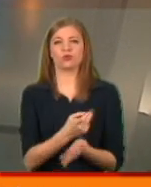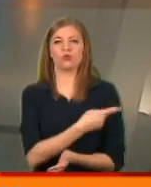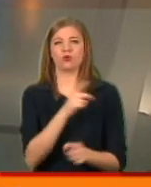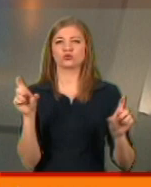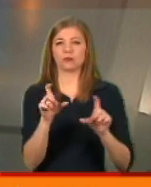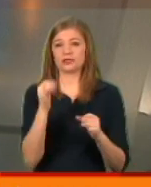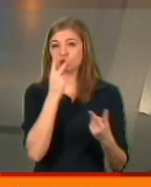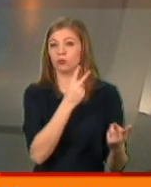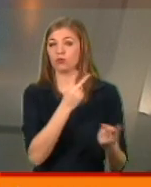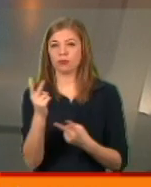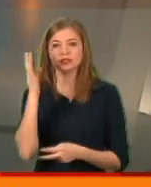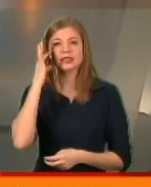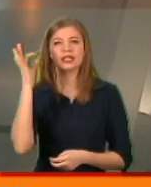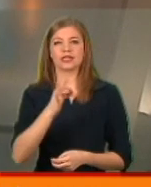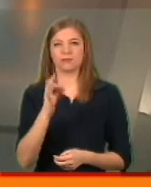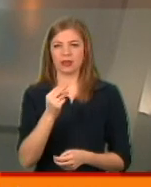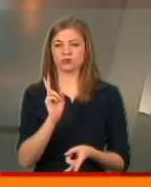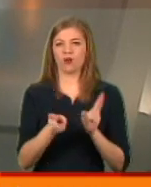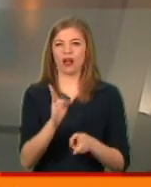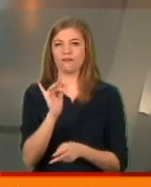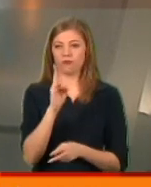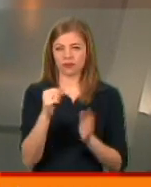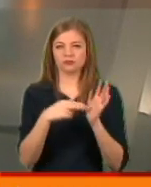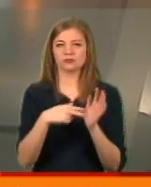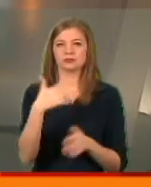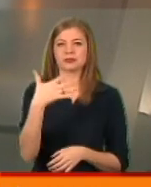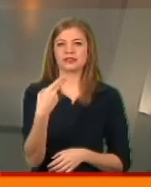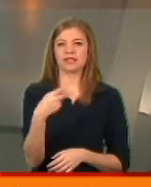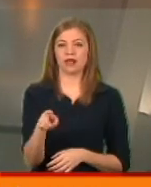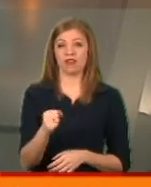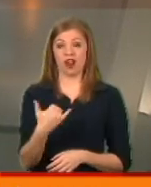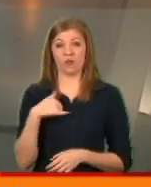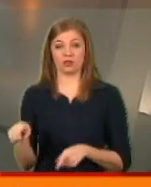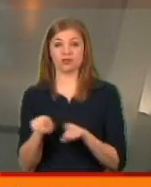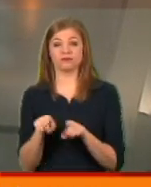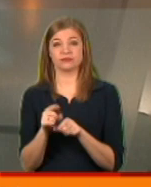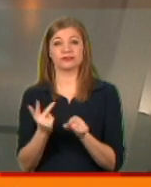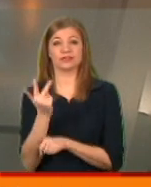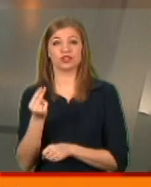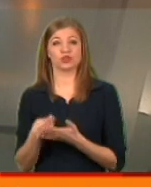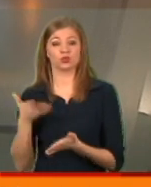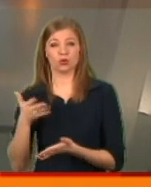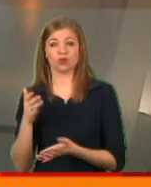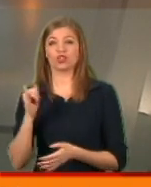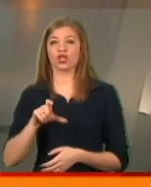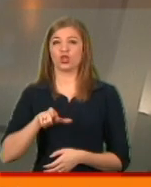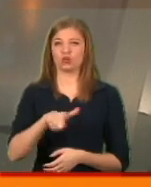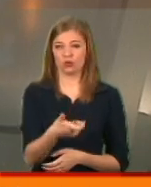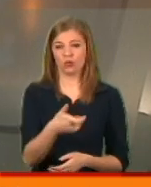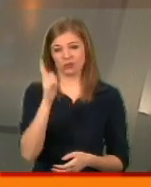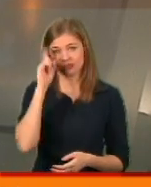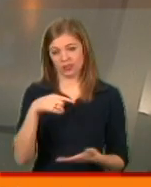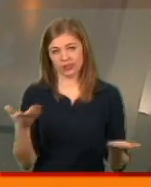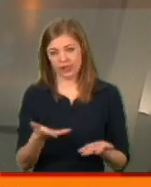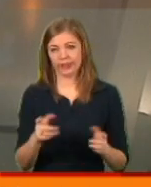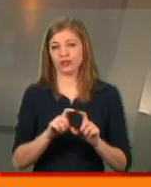магазину і побачив там німецьку кавоварку за 50 євро. А у нас така втричі дорожча. І дороги, самі знаєте